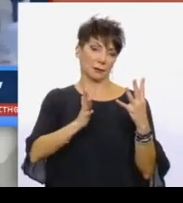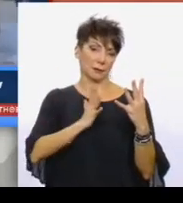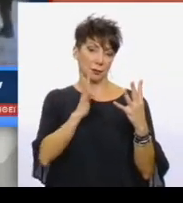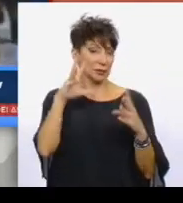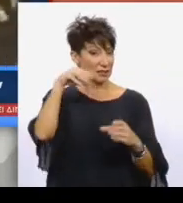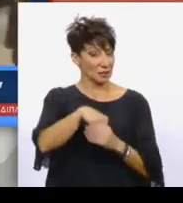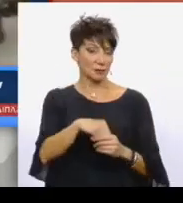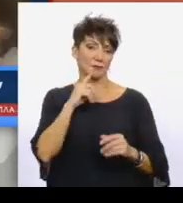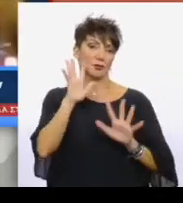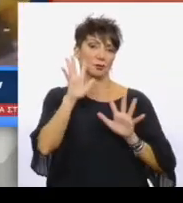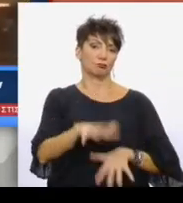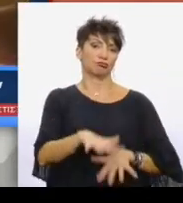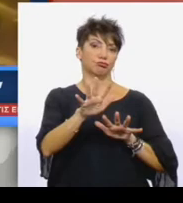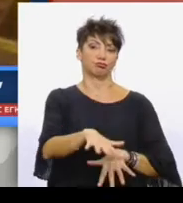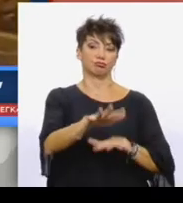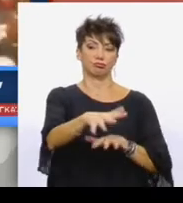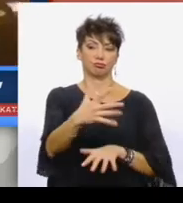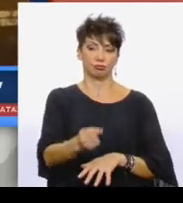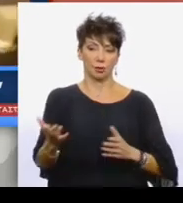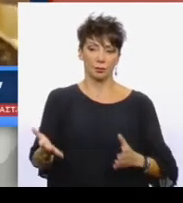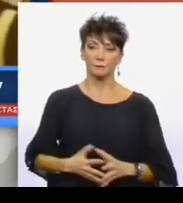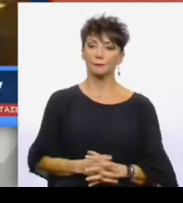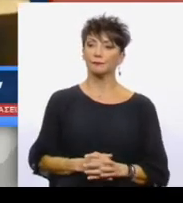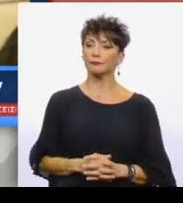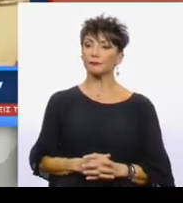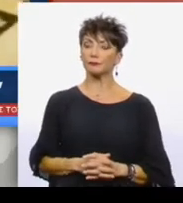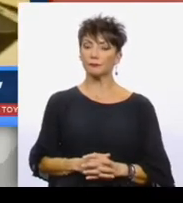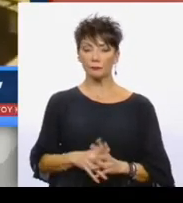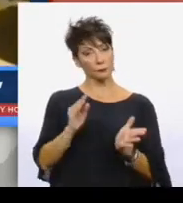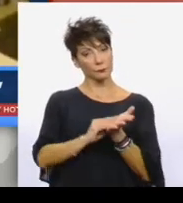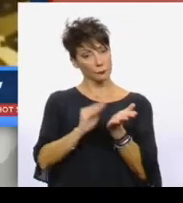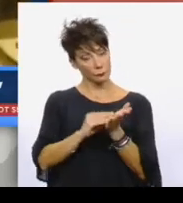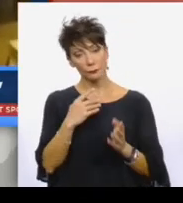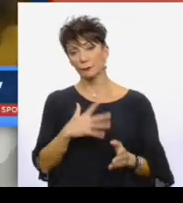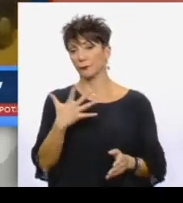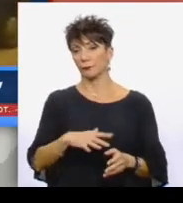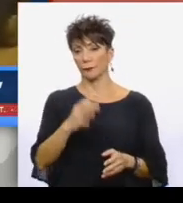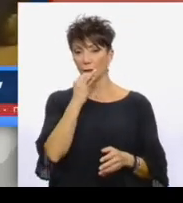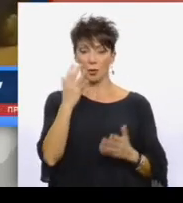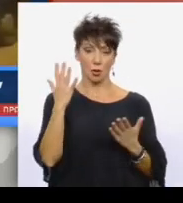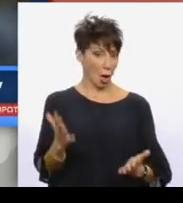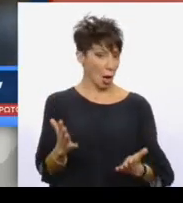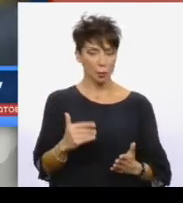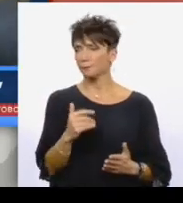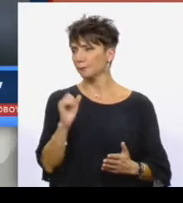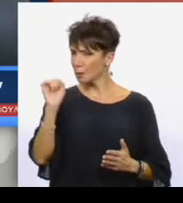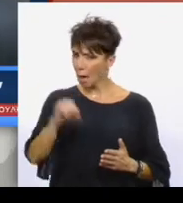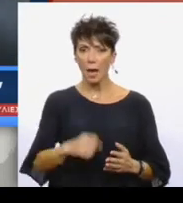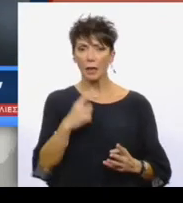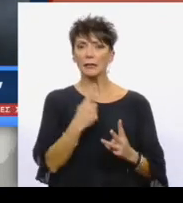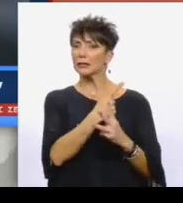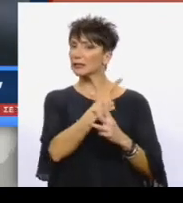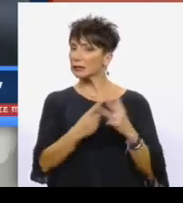στην συγκεκριμένη συγκέντρωση. Επίσης, όπως αναφέρατε πολύ σωστά στο ρεπορτάζ σας, υπάρχουν και τρεις